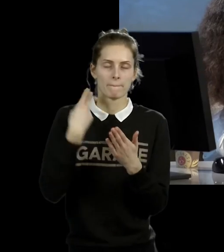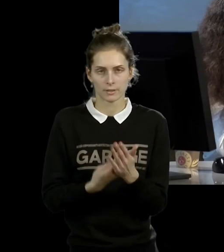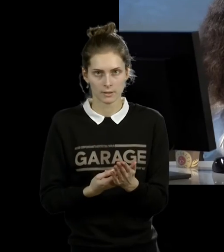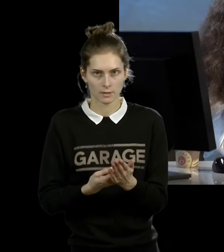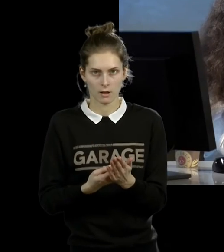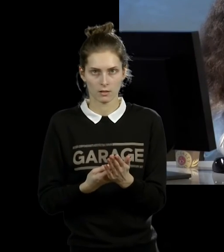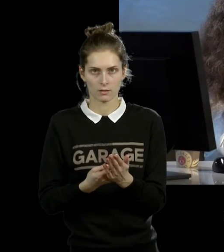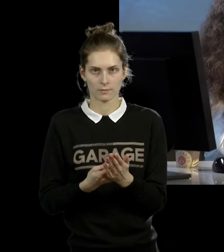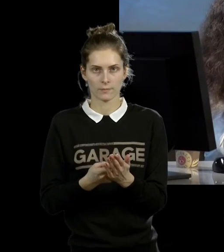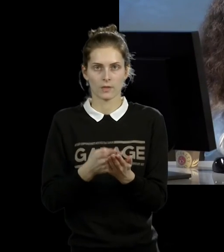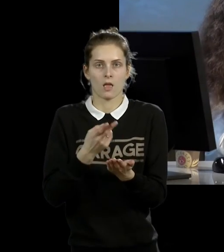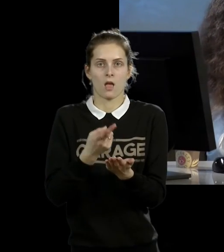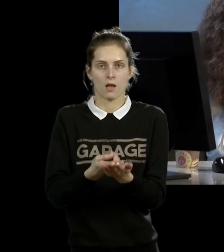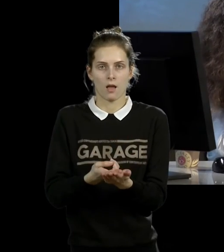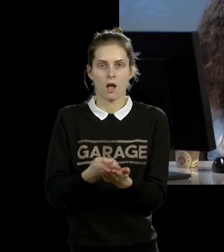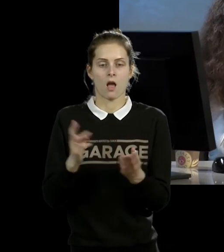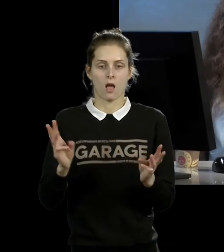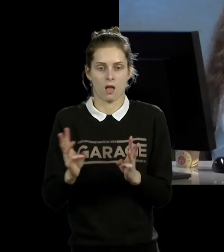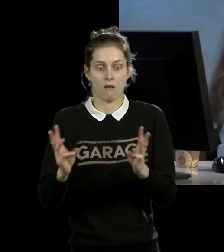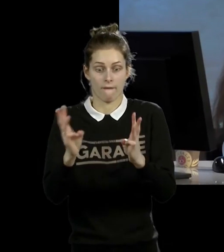будет гореть этот огонь,